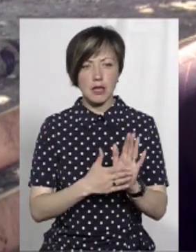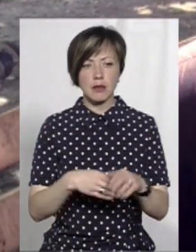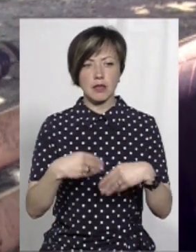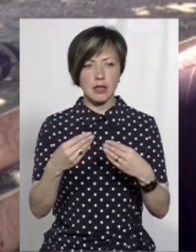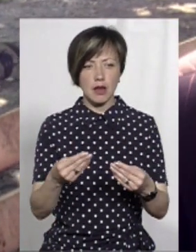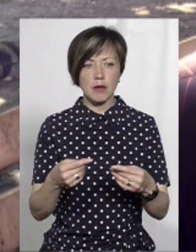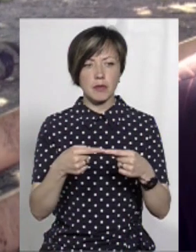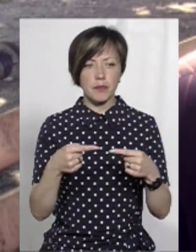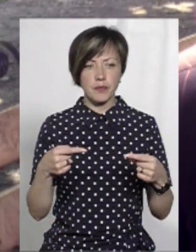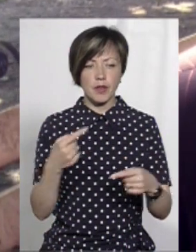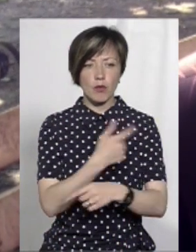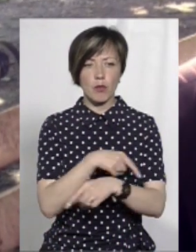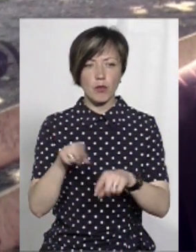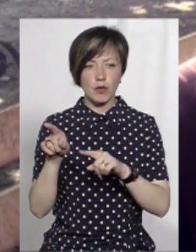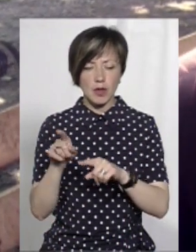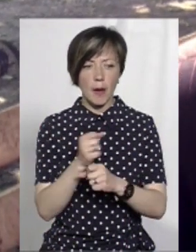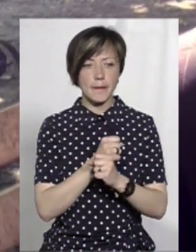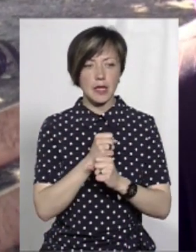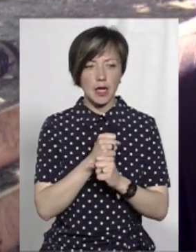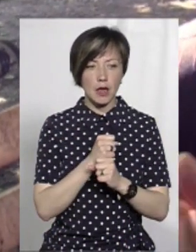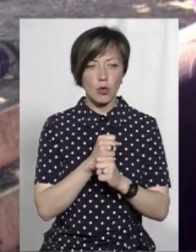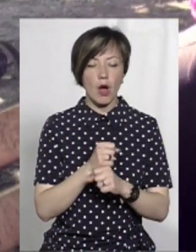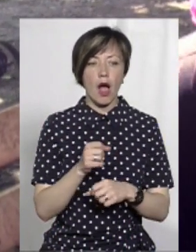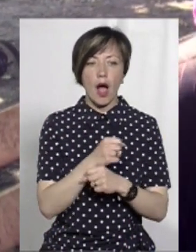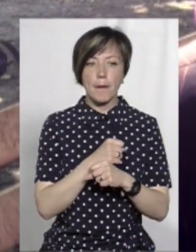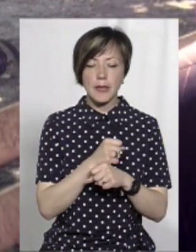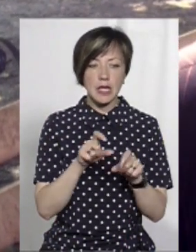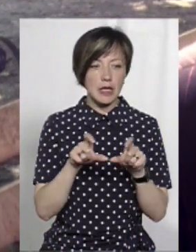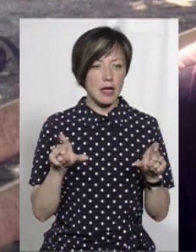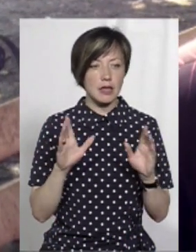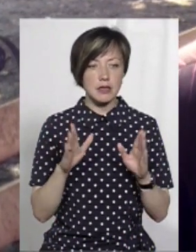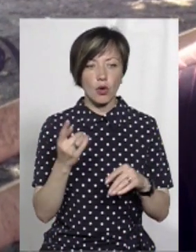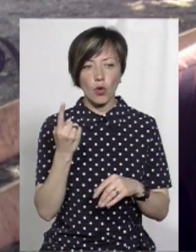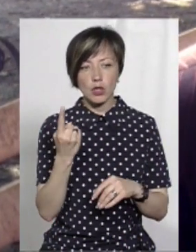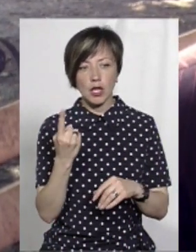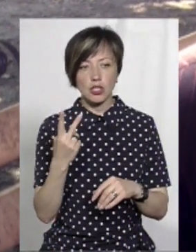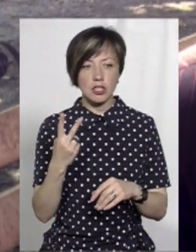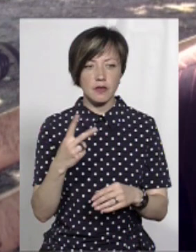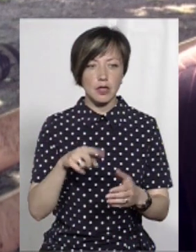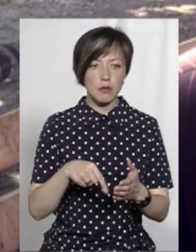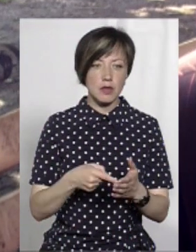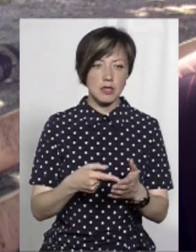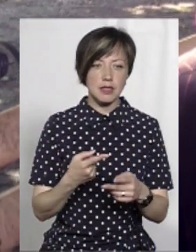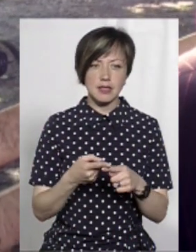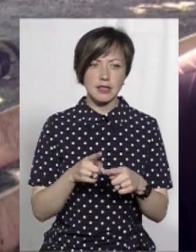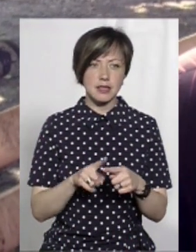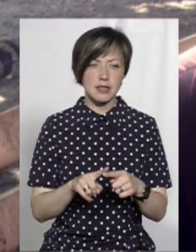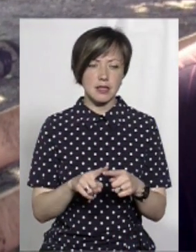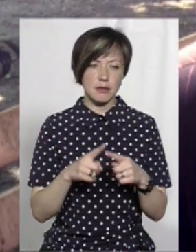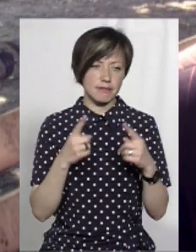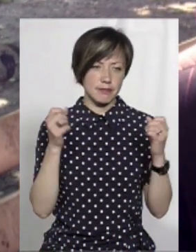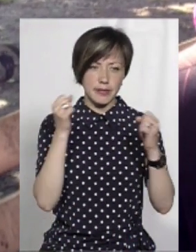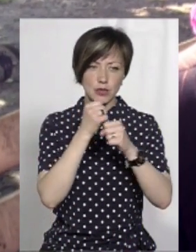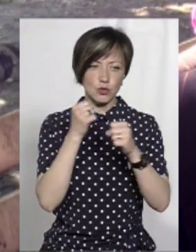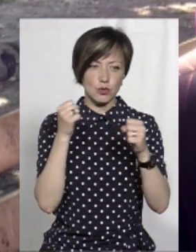видам, а потім йдіть в поліклінію, йдіть в аптеку, а аптека тільки десь одна чи дві на місто. Ну, це безуміє,